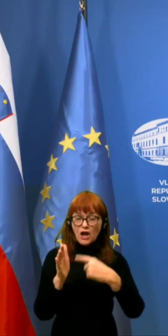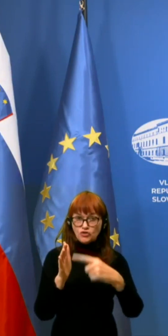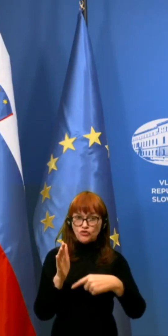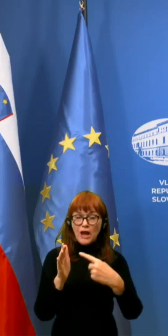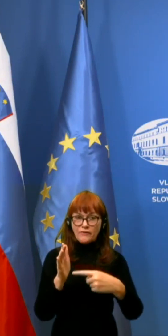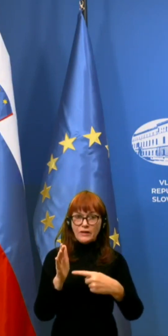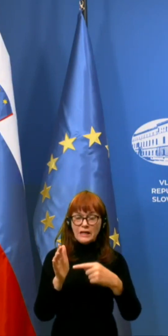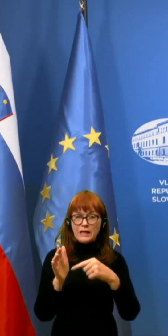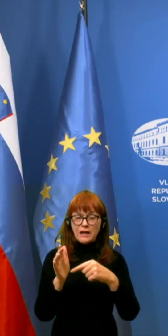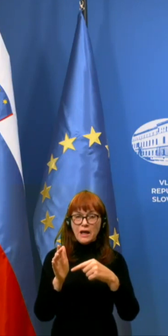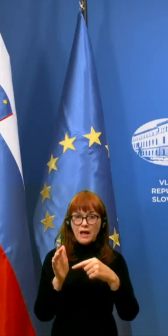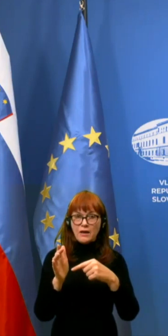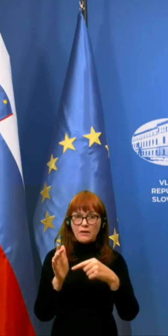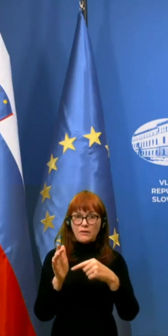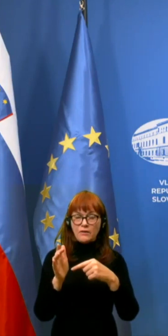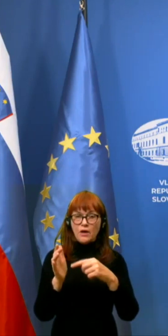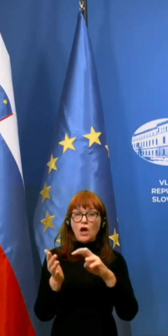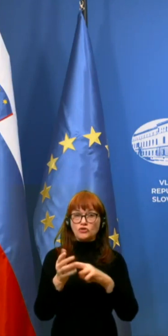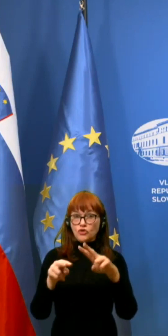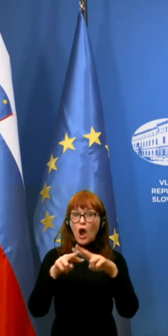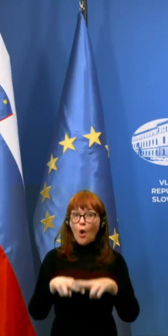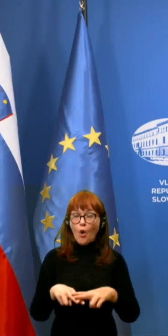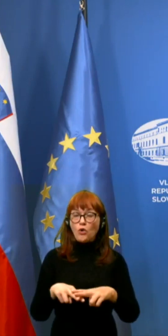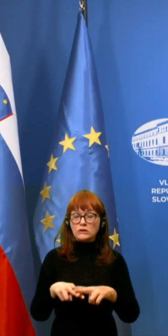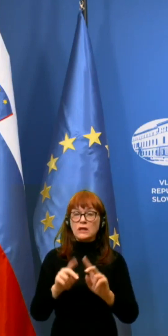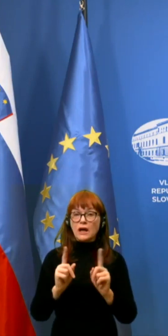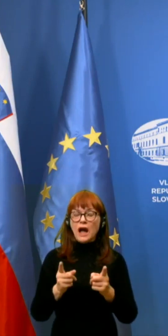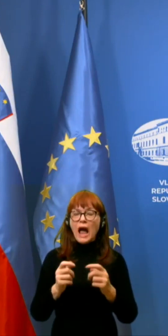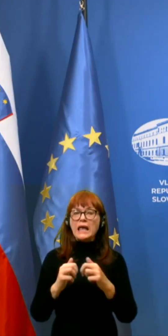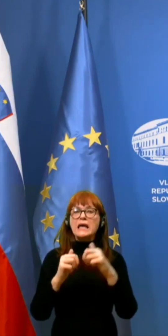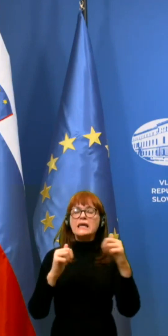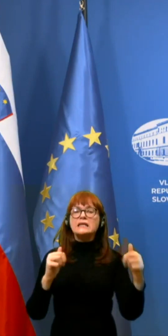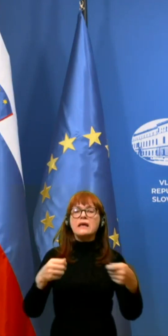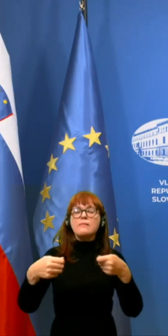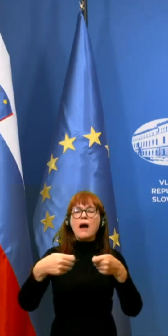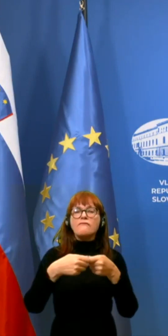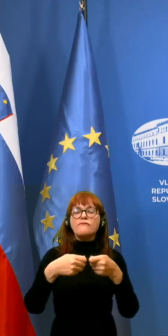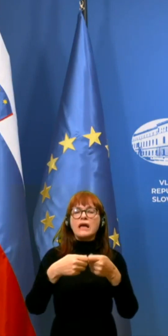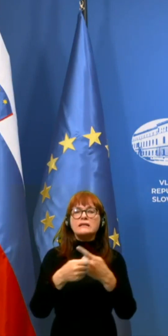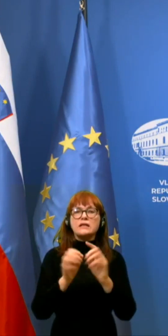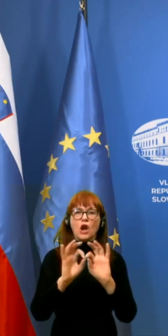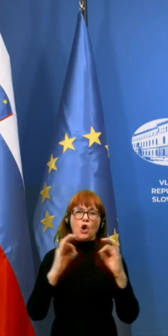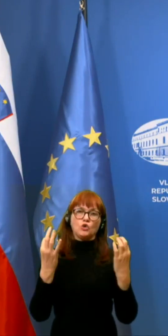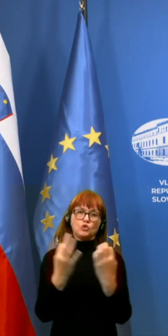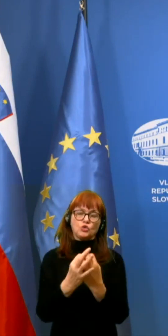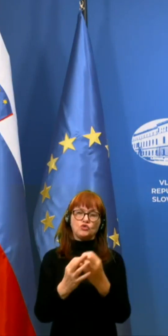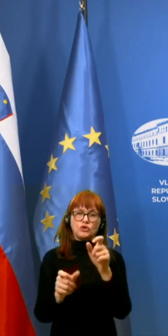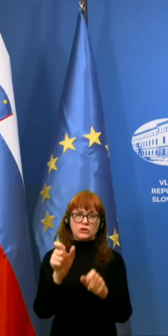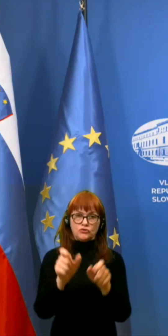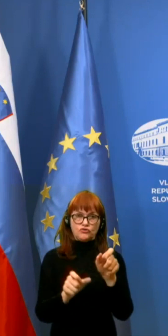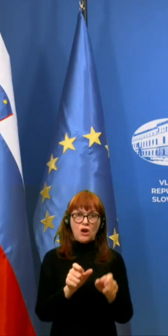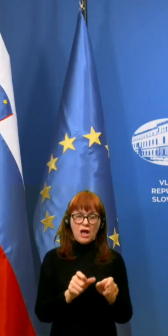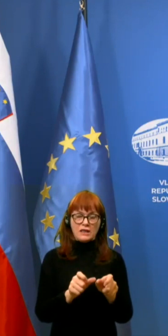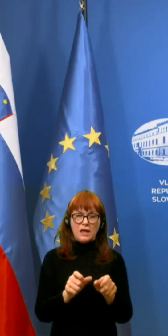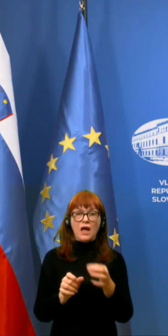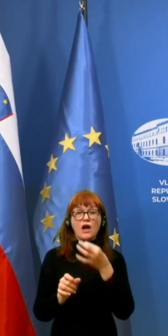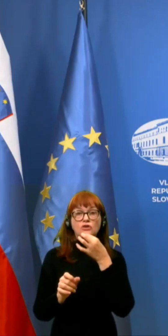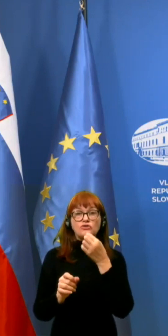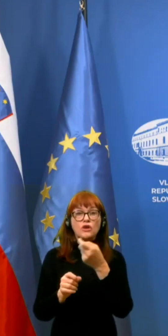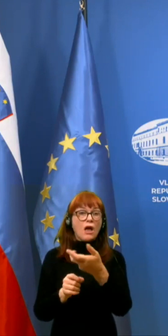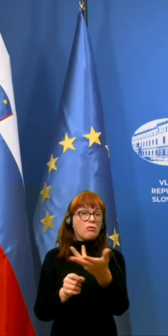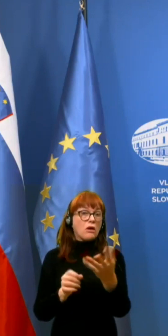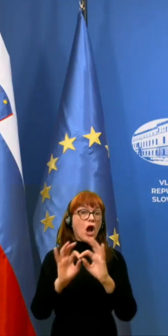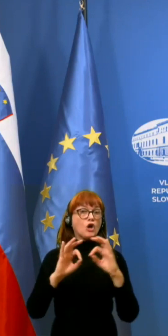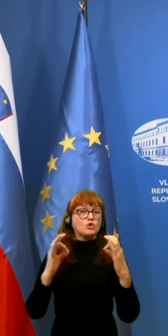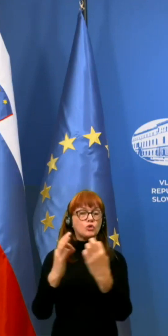še ostaja, je izjema vezano na družinske člane. Torej, če je v neki družini,